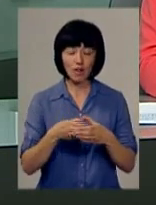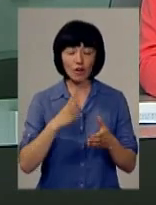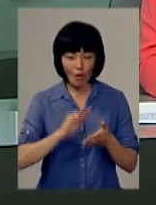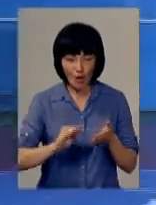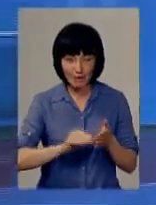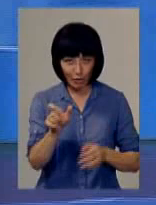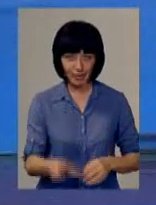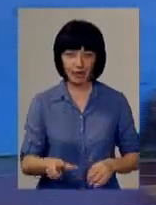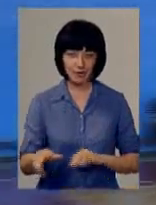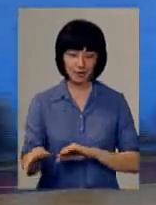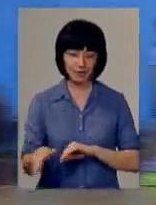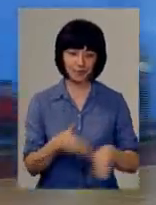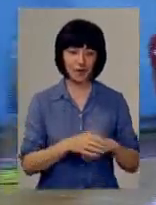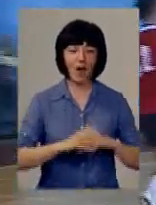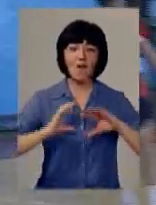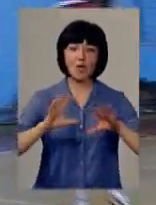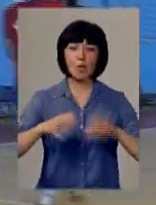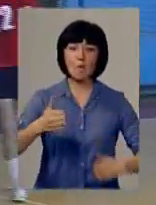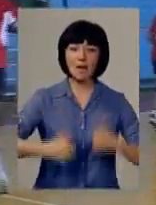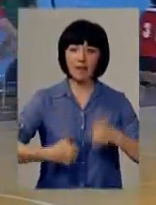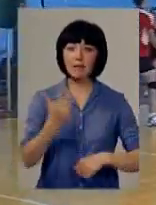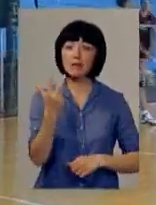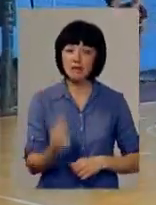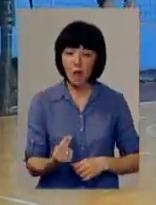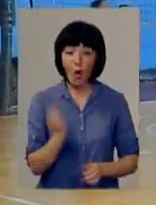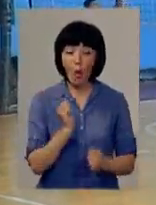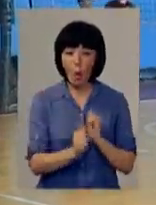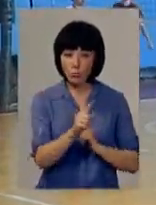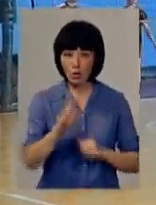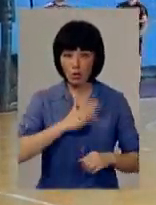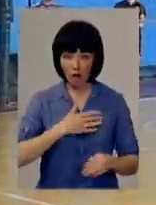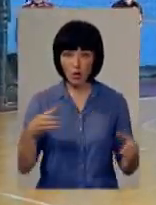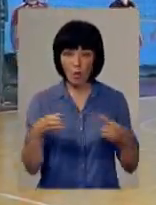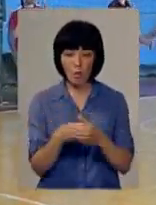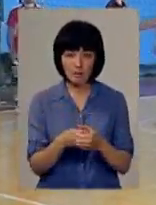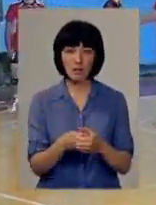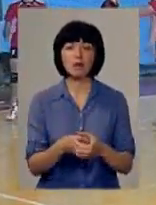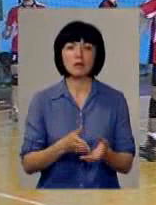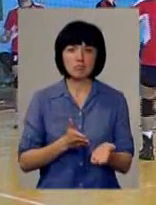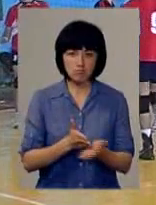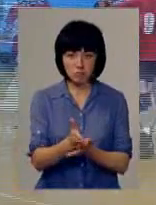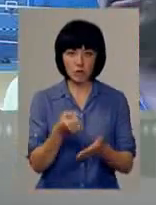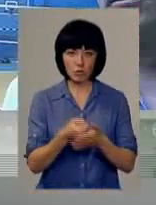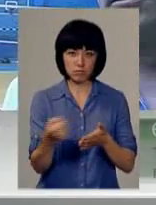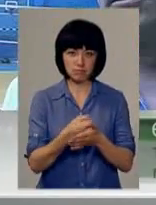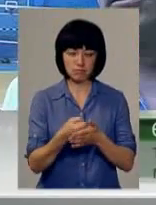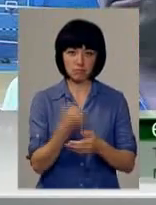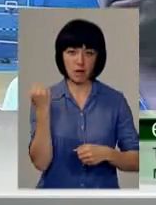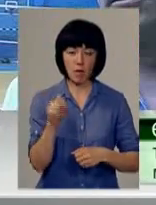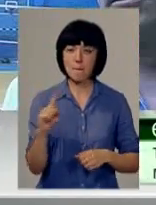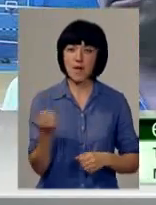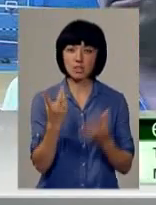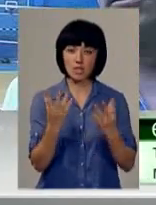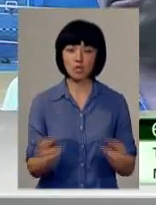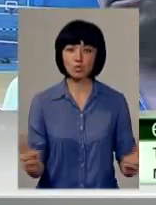Іщенко. Волейбольні баталії тривали три дні, у кожен з яких наша команда ціле спрямовано йшла до перемоги. Перший день ми